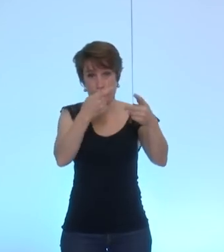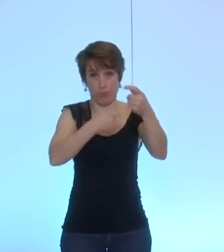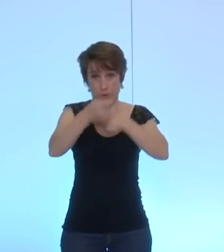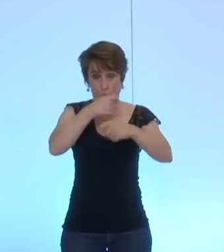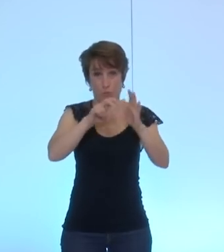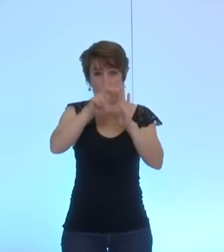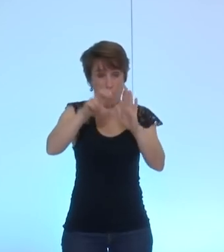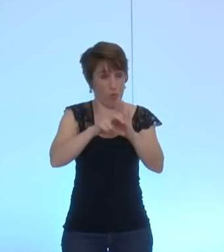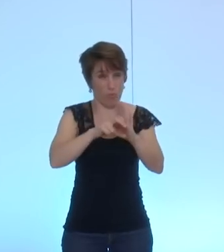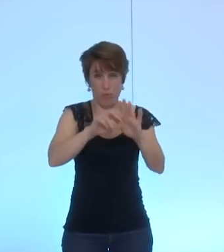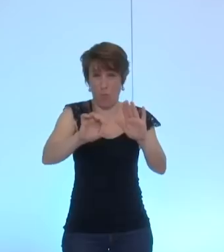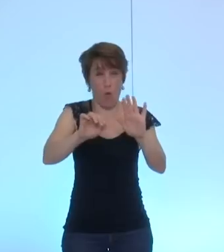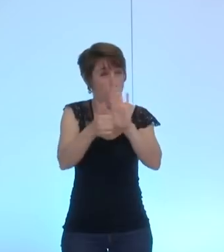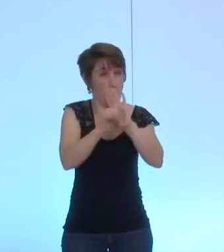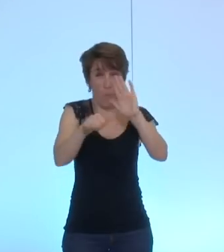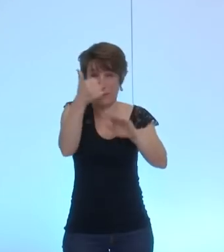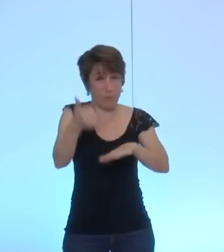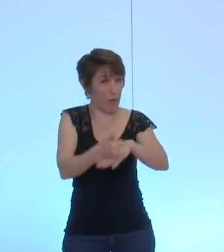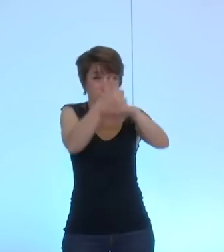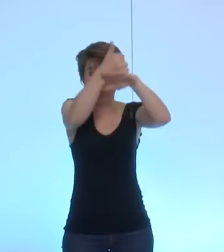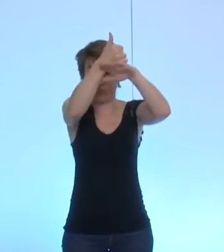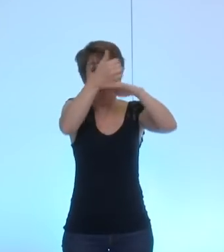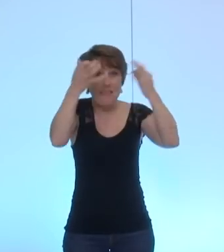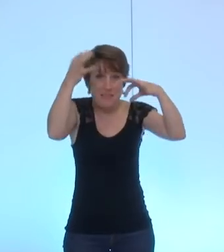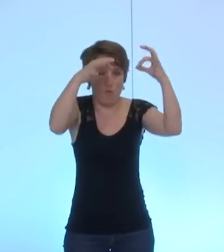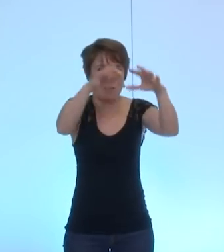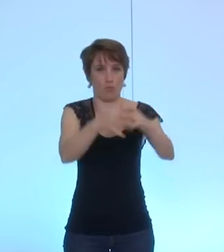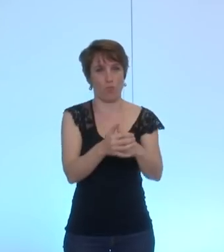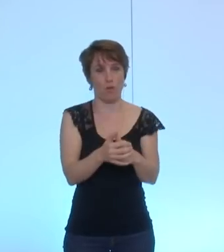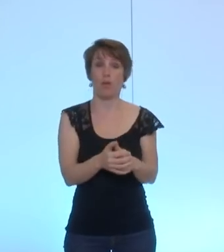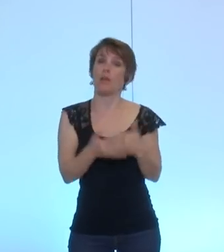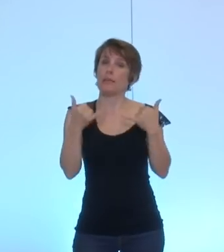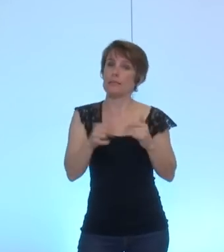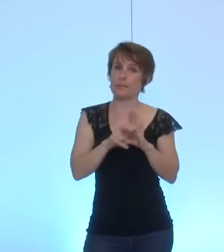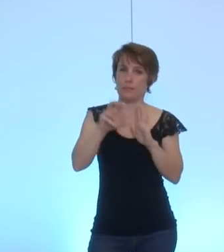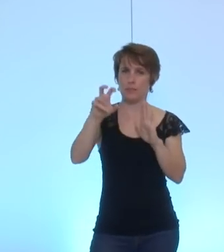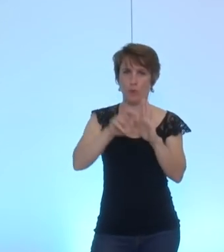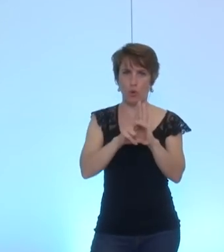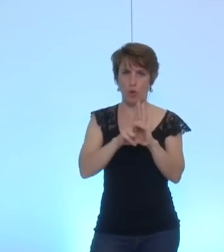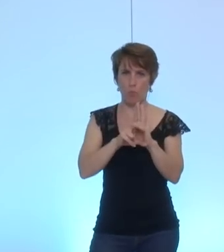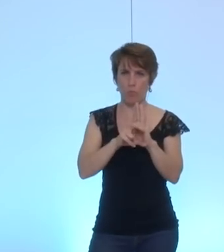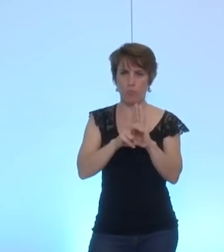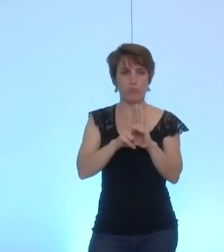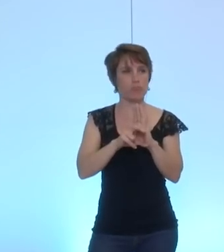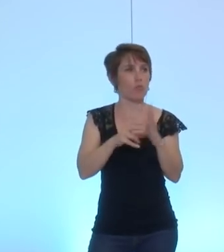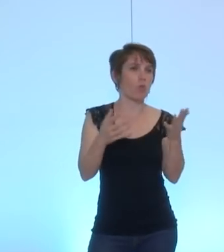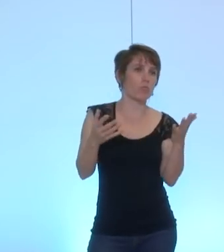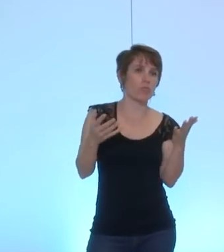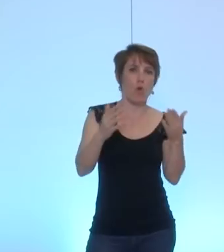Grenoble joue dans la cour des grands non pas par la taille de sa communauté,